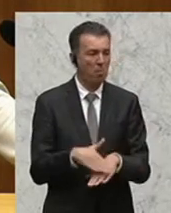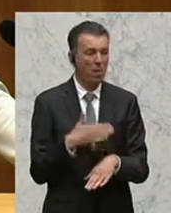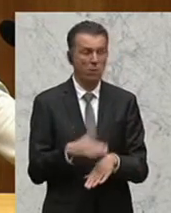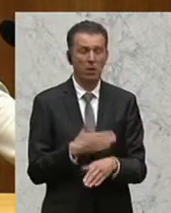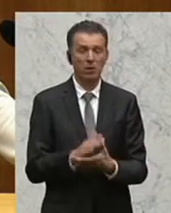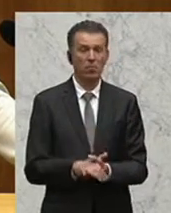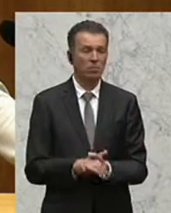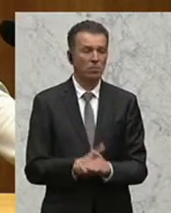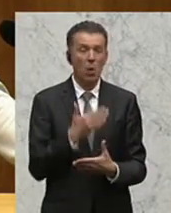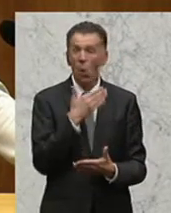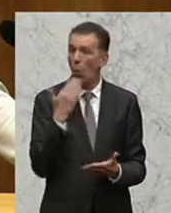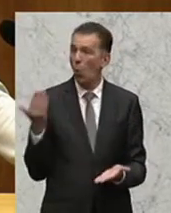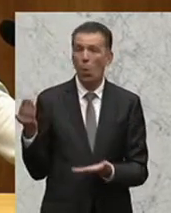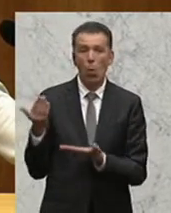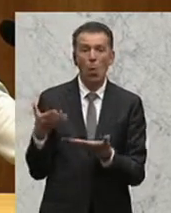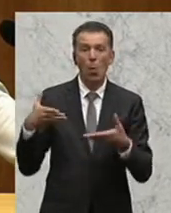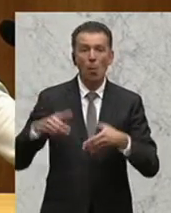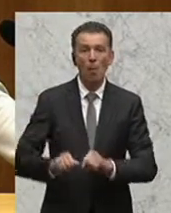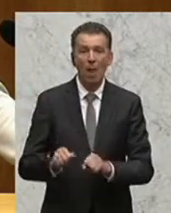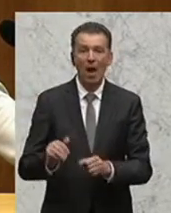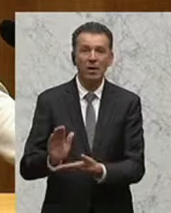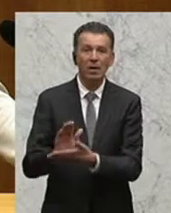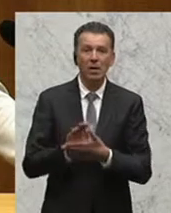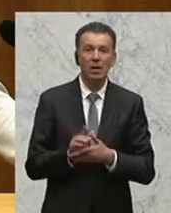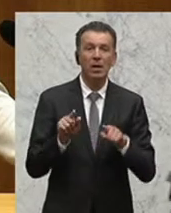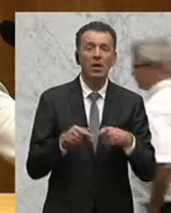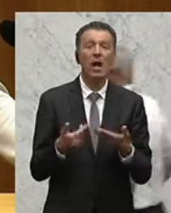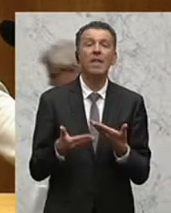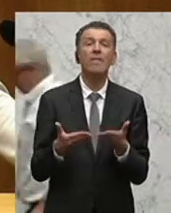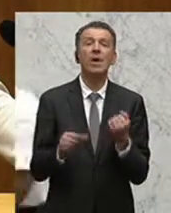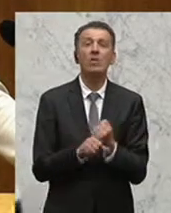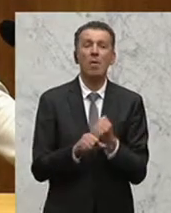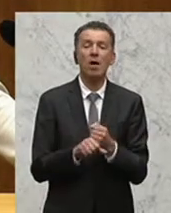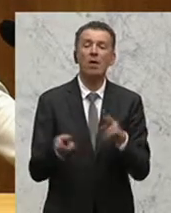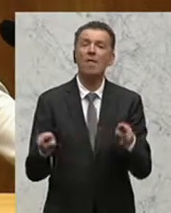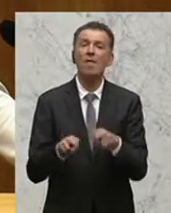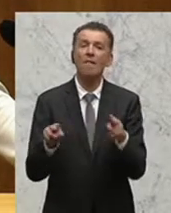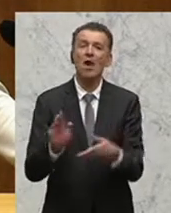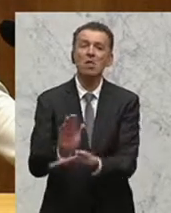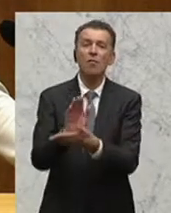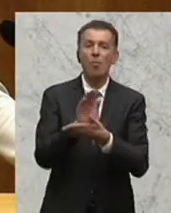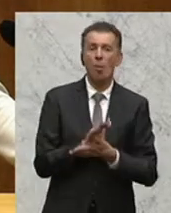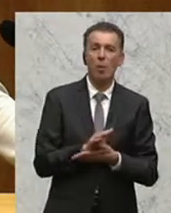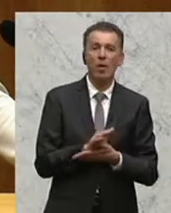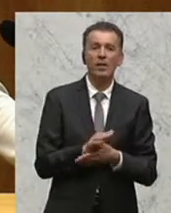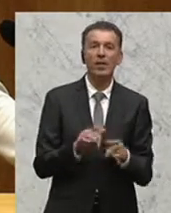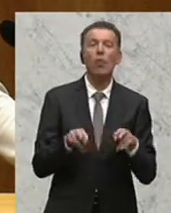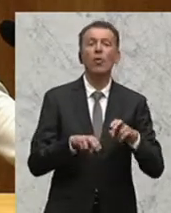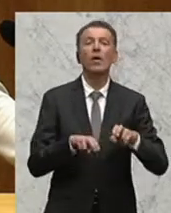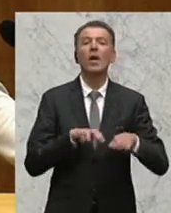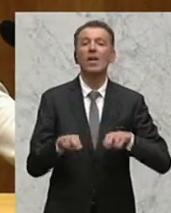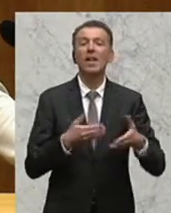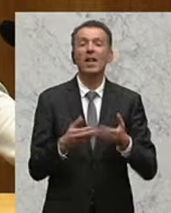keinen Kredit bei einer Bank, dann geht sie zur Verwandtschaft und borgt sich Geld aus. Griechenland borgt sich jetzt von der Verwandtschaft Geld aus